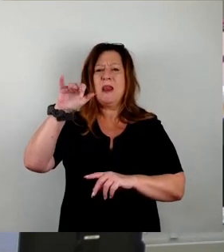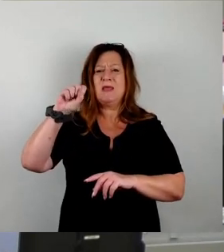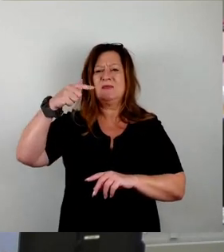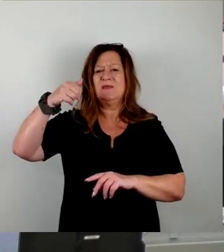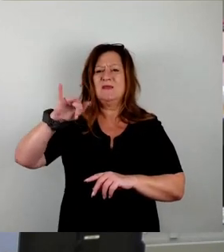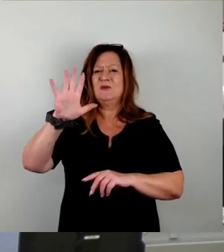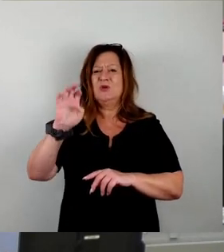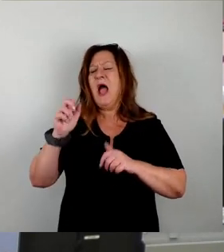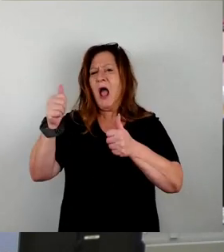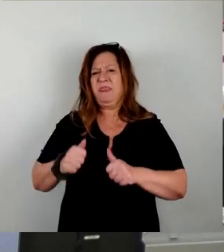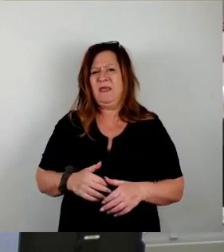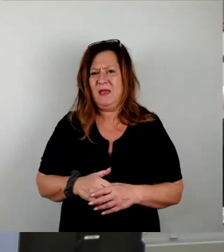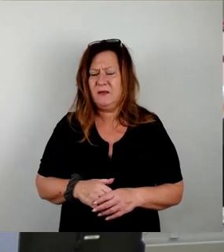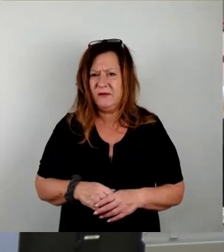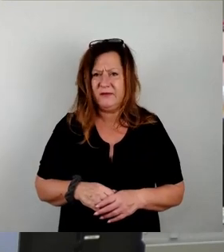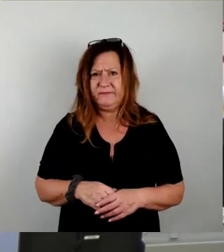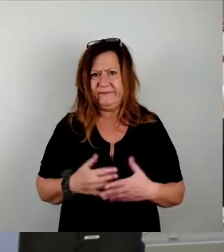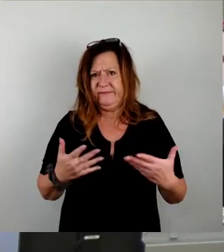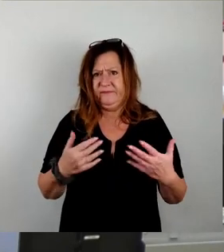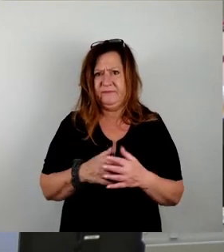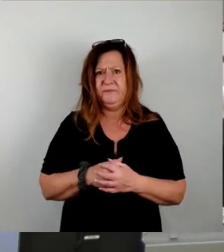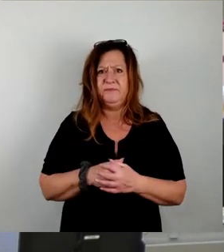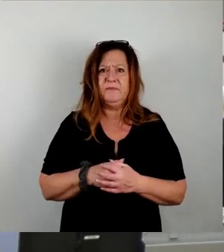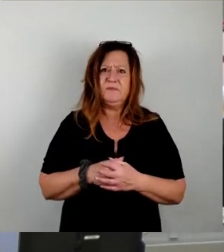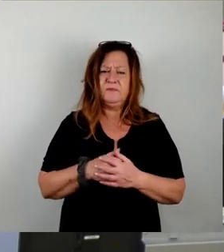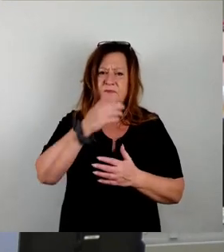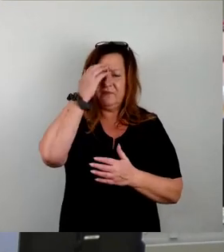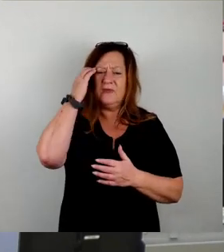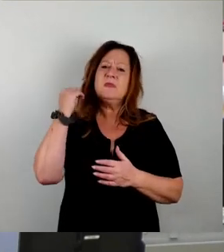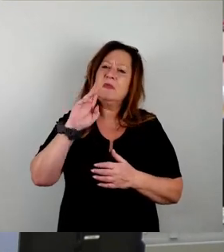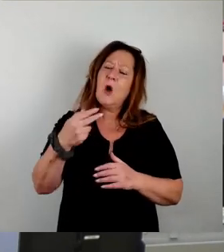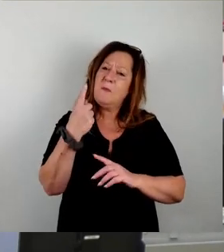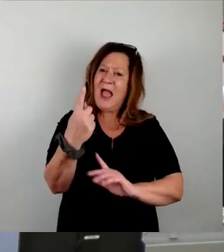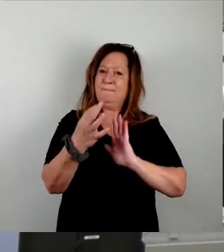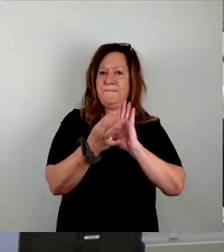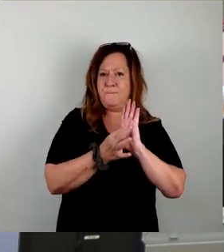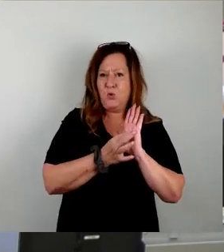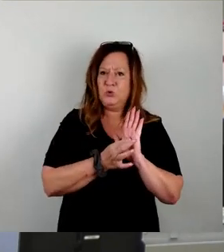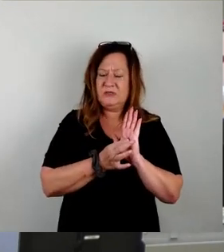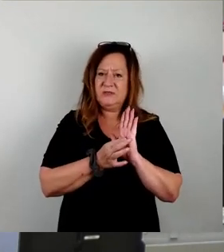ist es natürlich ein Aspekt, der richtig ist.